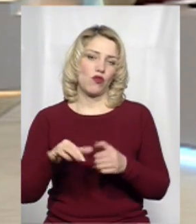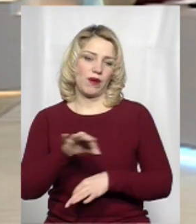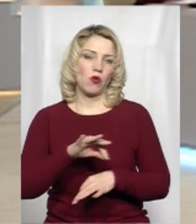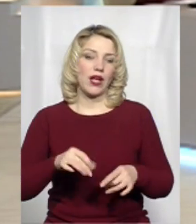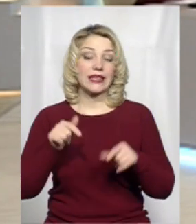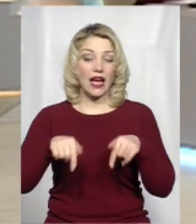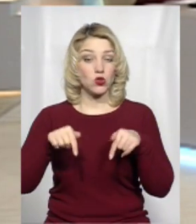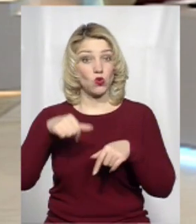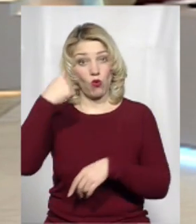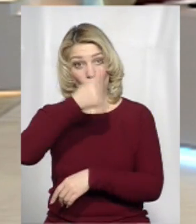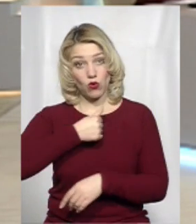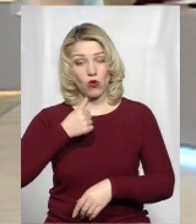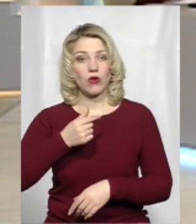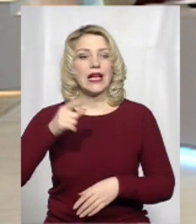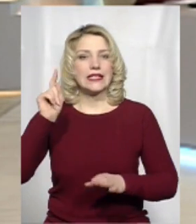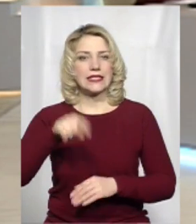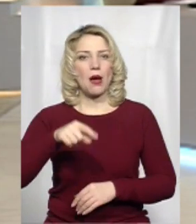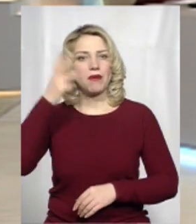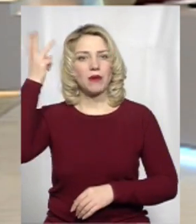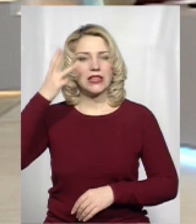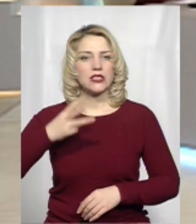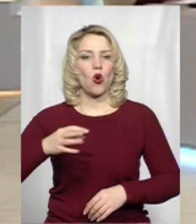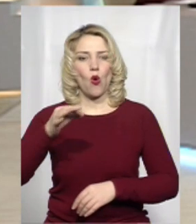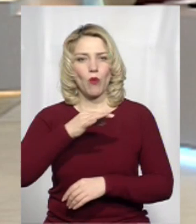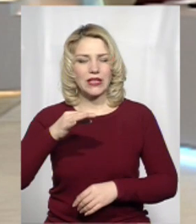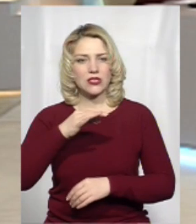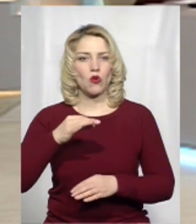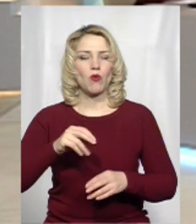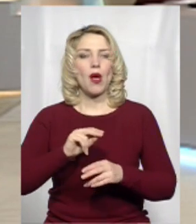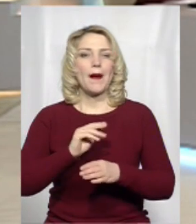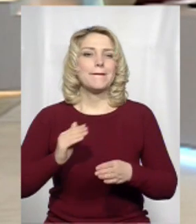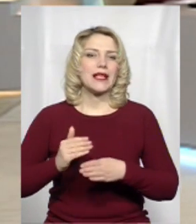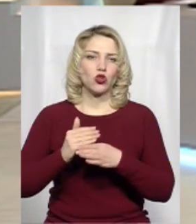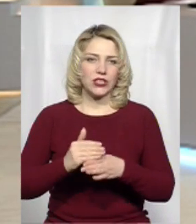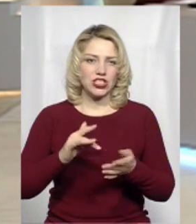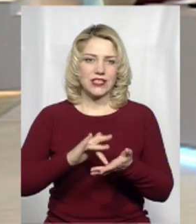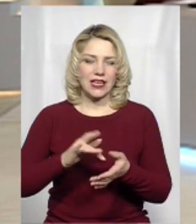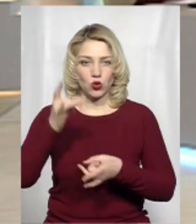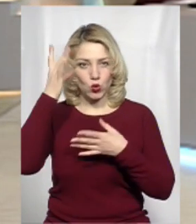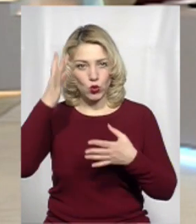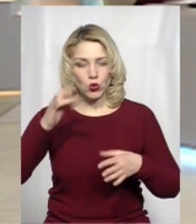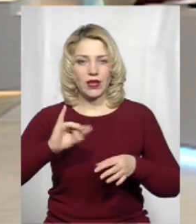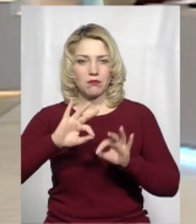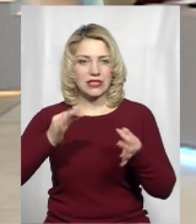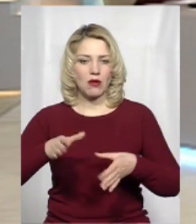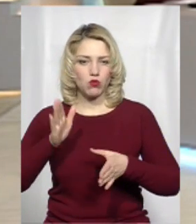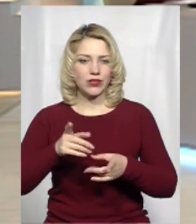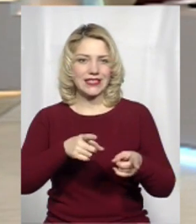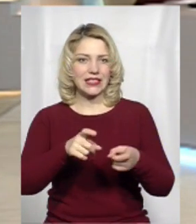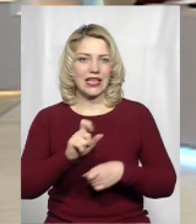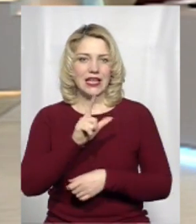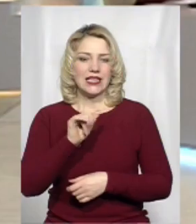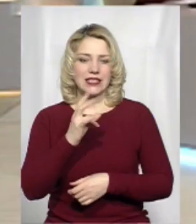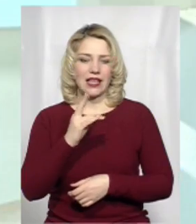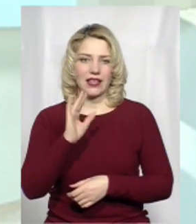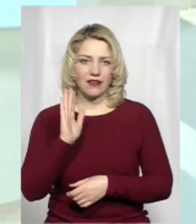саме Хмельницьким обласним наукометодичним центром культури і мистецтва також буде задіяно зіньків, це